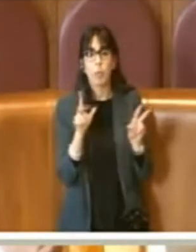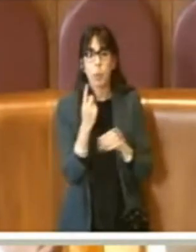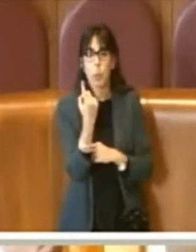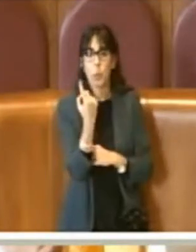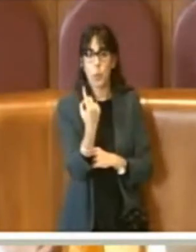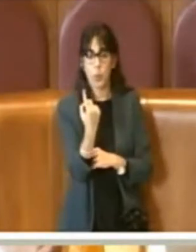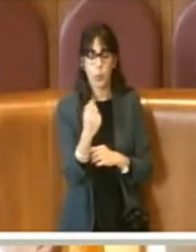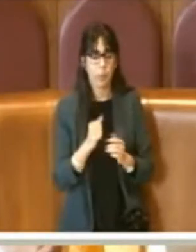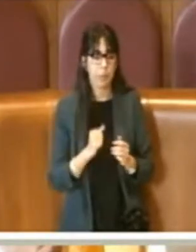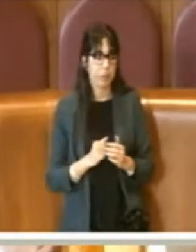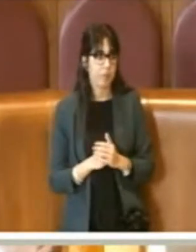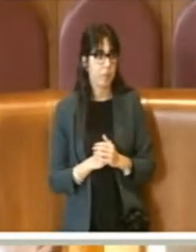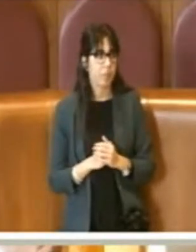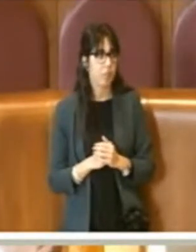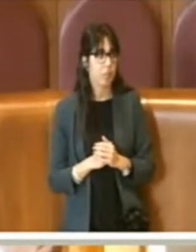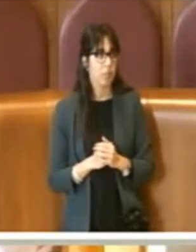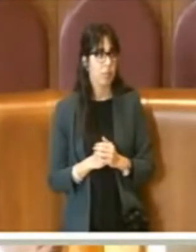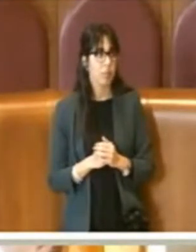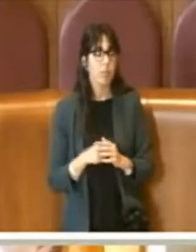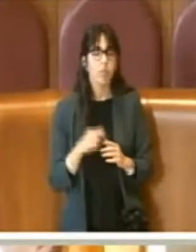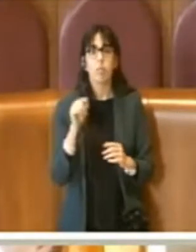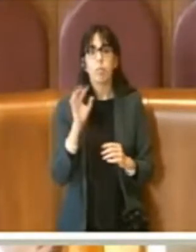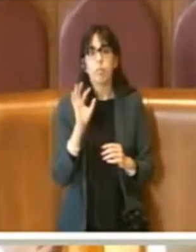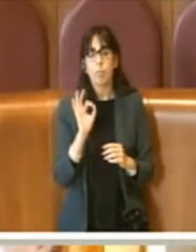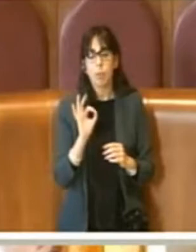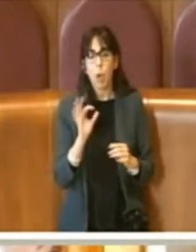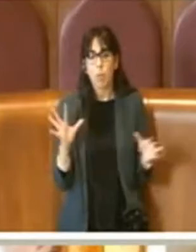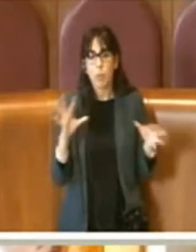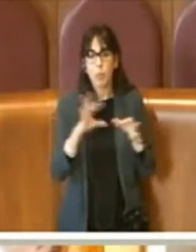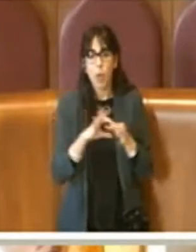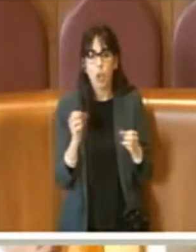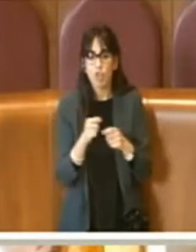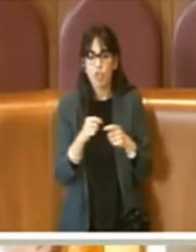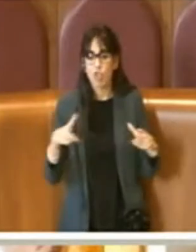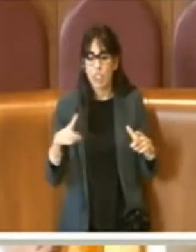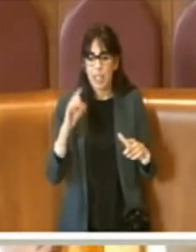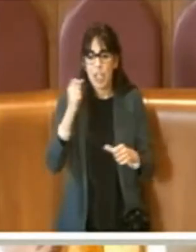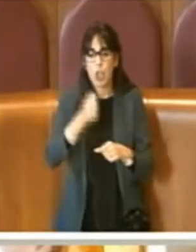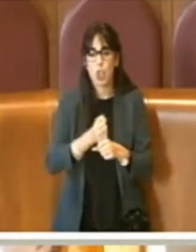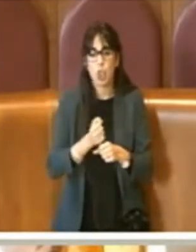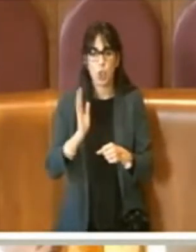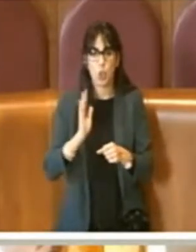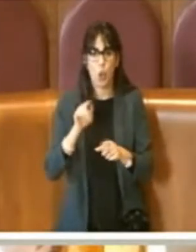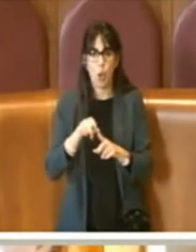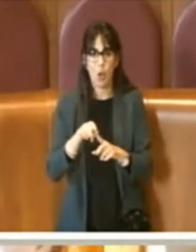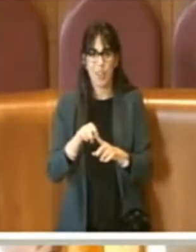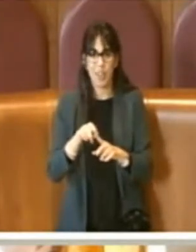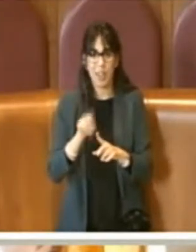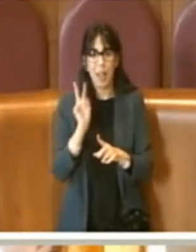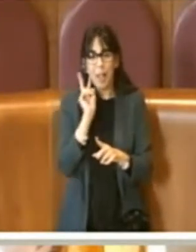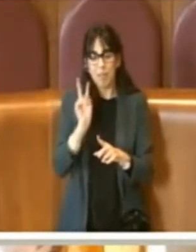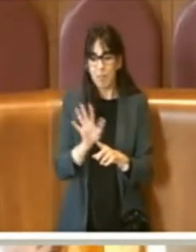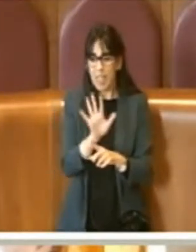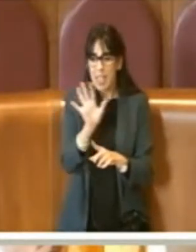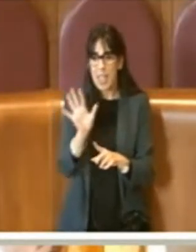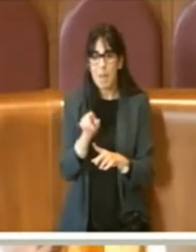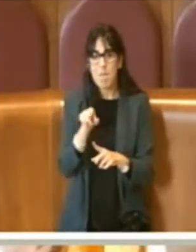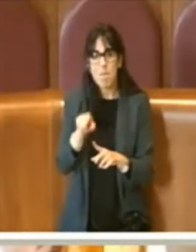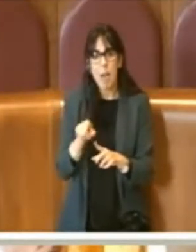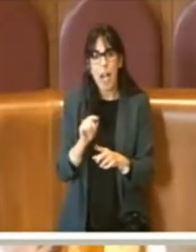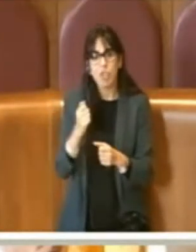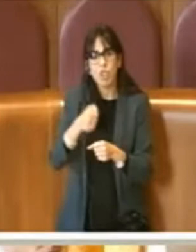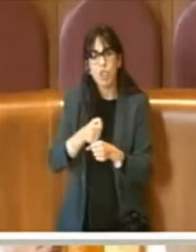che riguarda la città storica, che è la sua immagine che